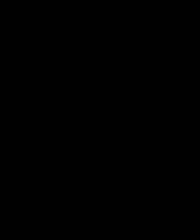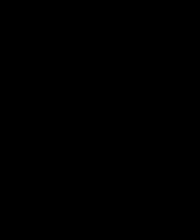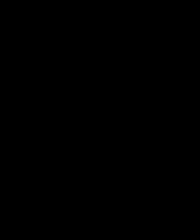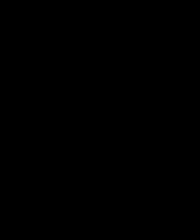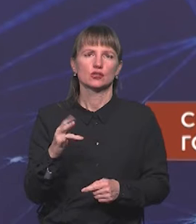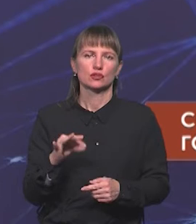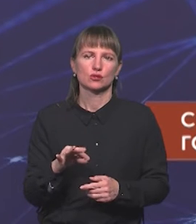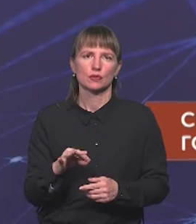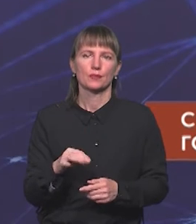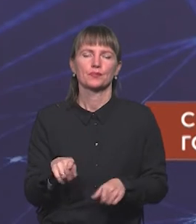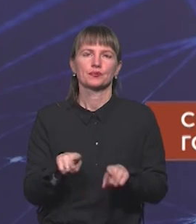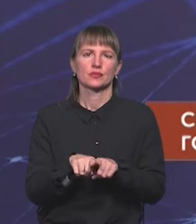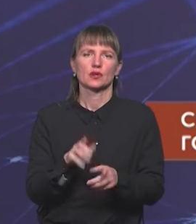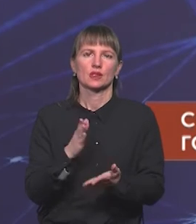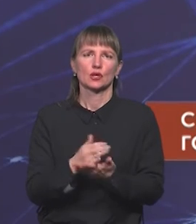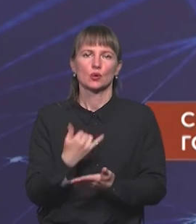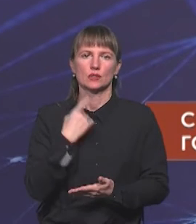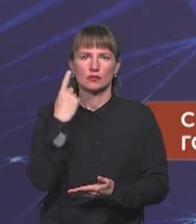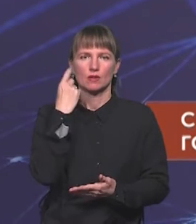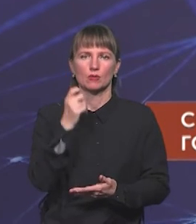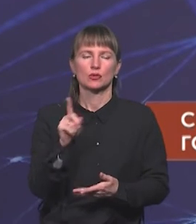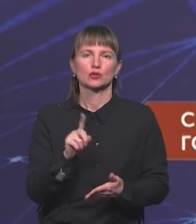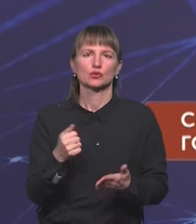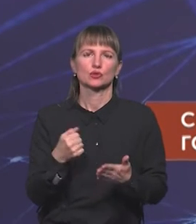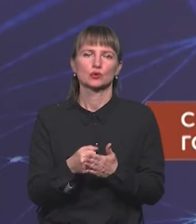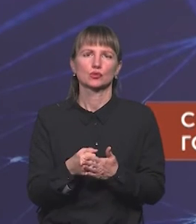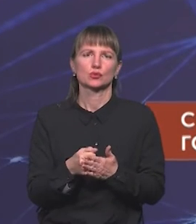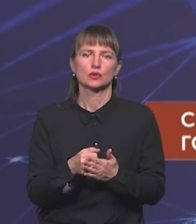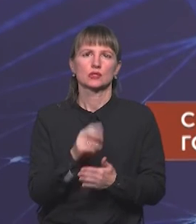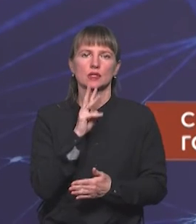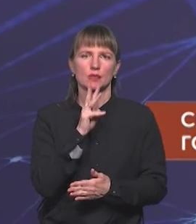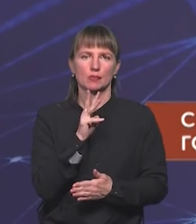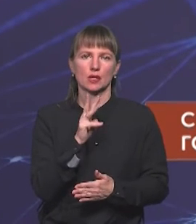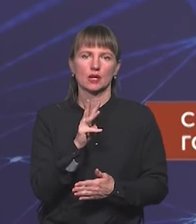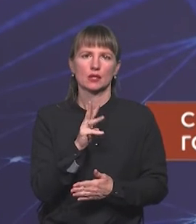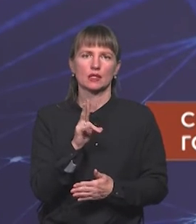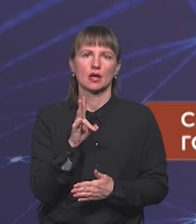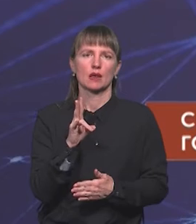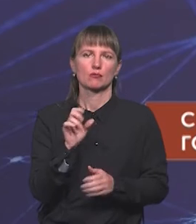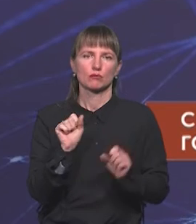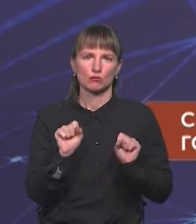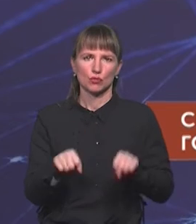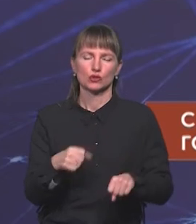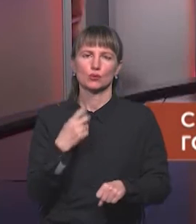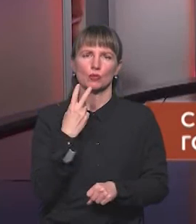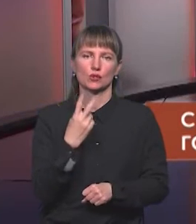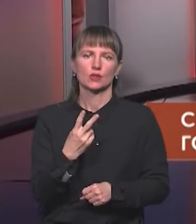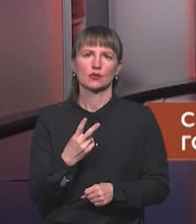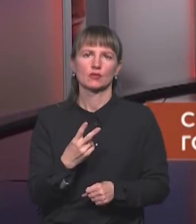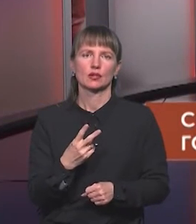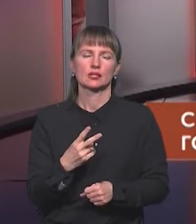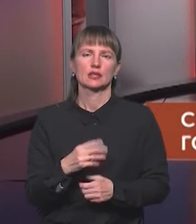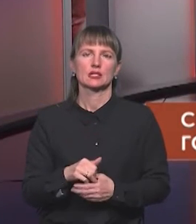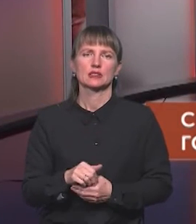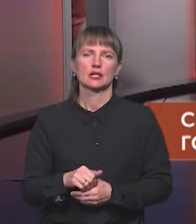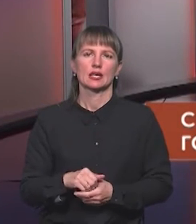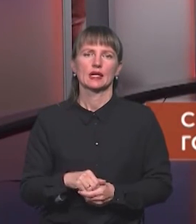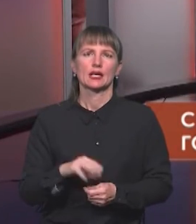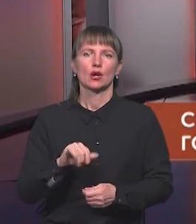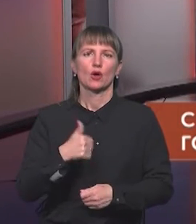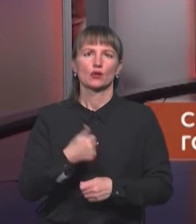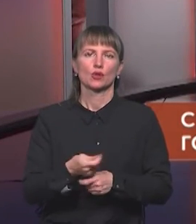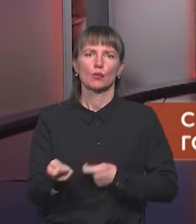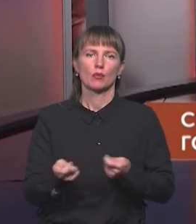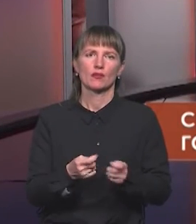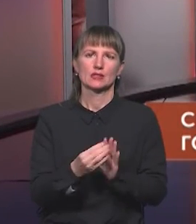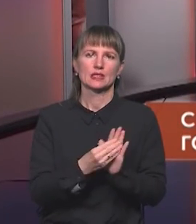Є у нас інформація щодо заробітної плати, ми можемо подивитися. Також це інформація головного управління